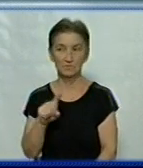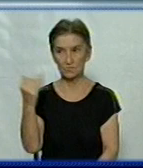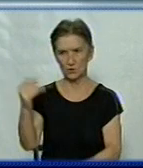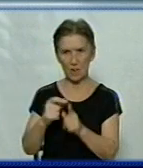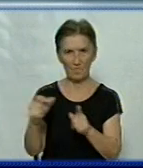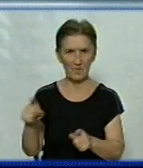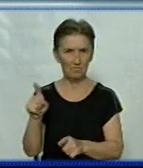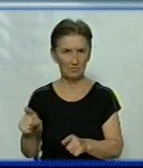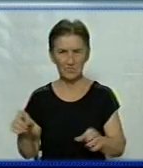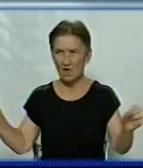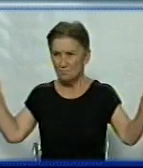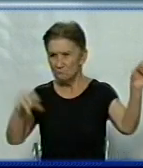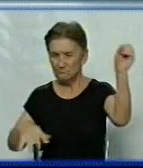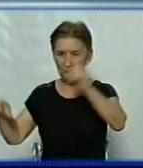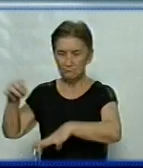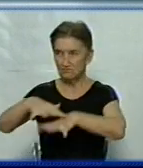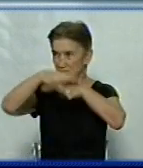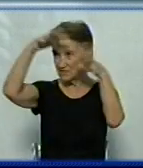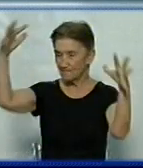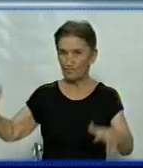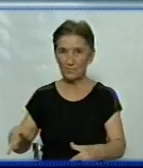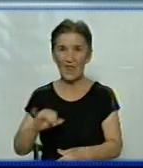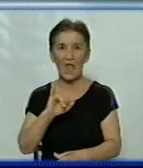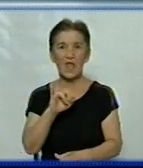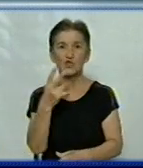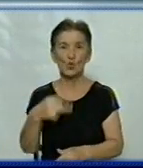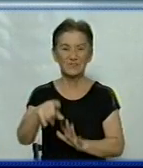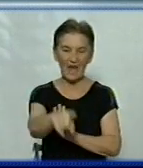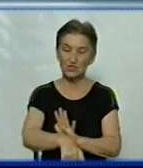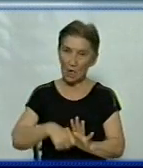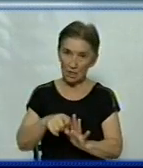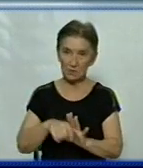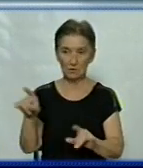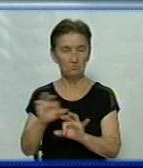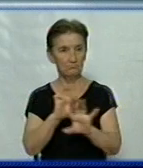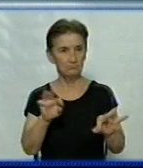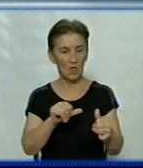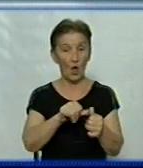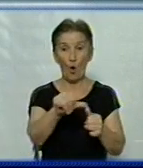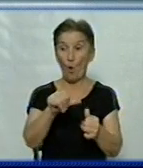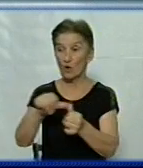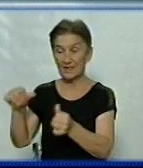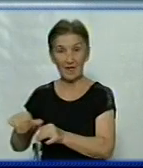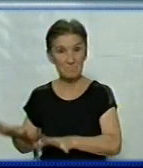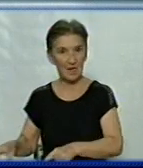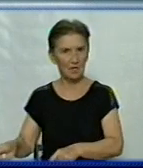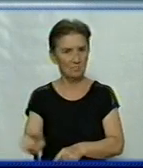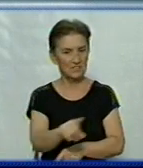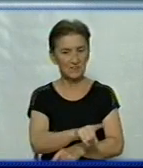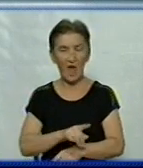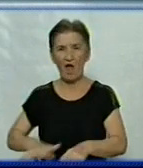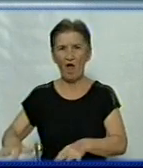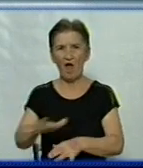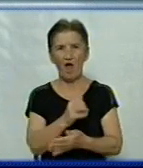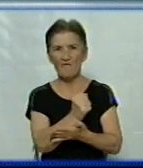чоловіка, це насипи відвалів Інгульської шахти. Суспільному чоловік розповів, в окремих місцях цієї території радіаційний фонд